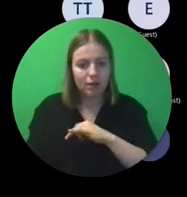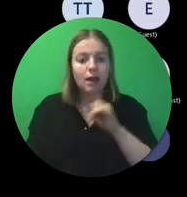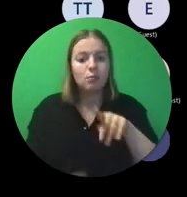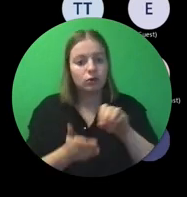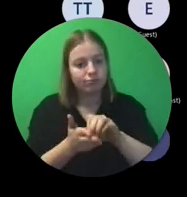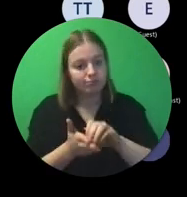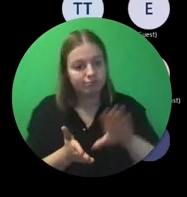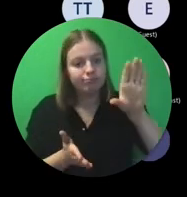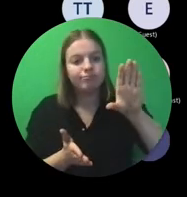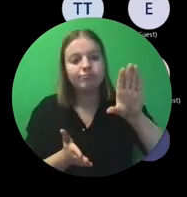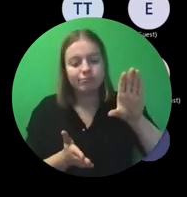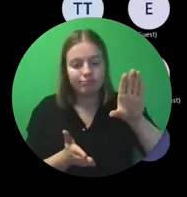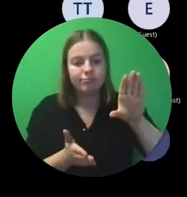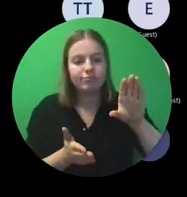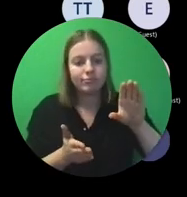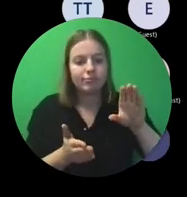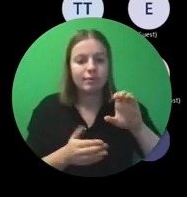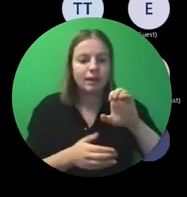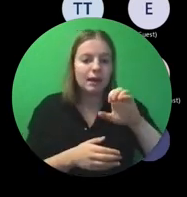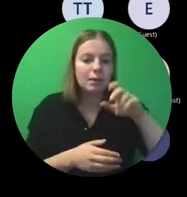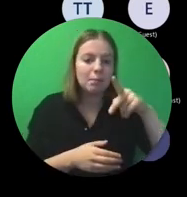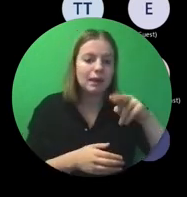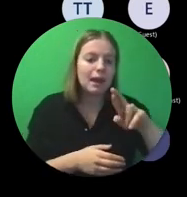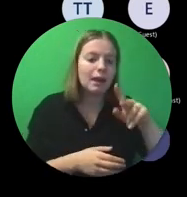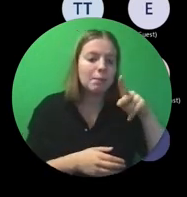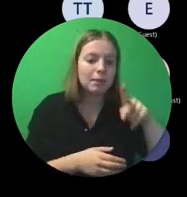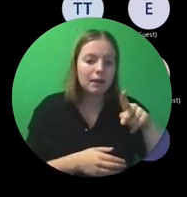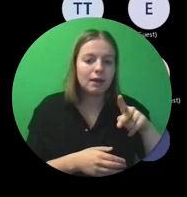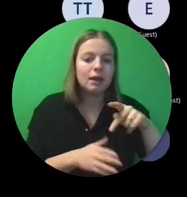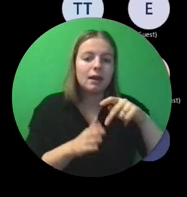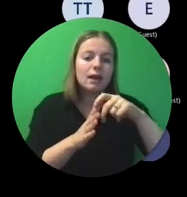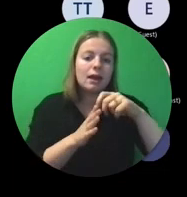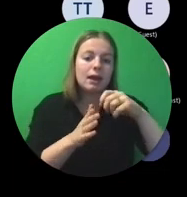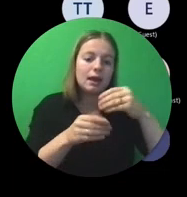opladen in het afgekort EPRP. Terasmus Plus Project Results Platform.